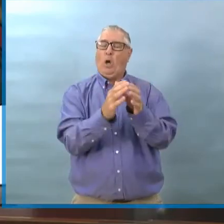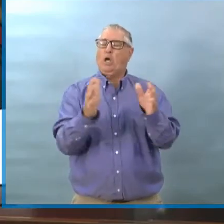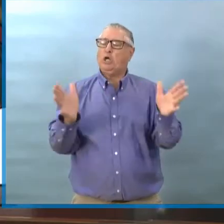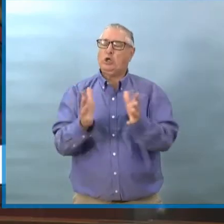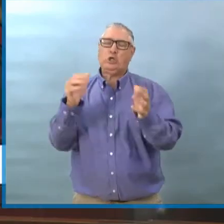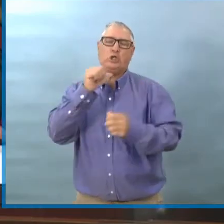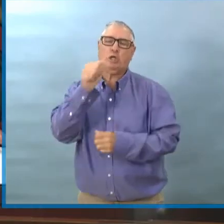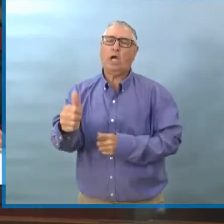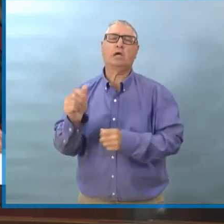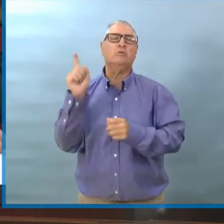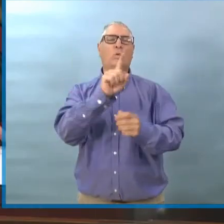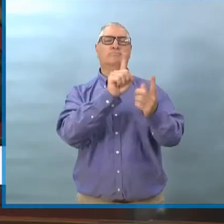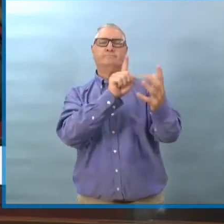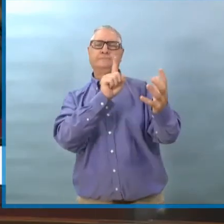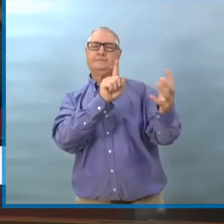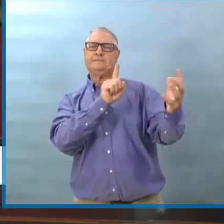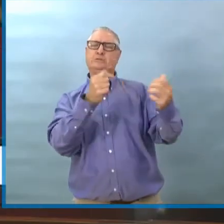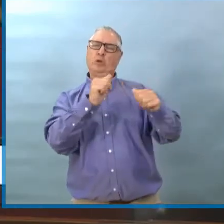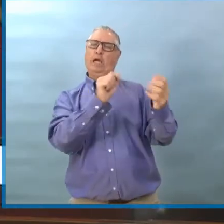On ne peut pas